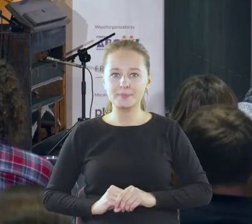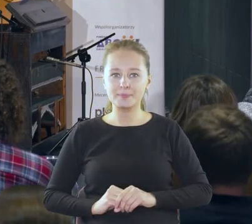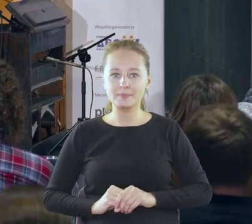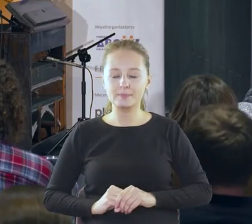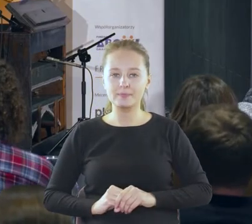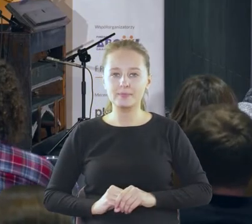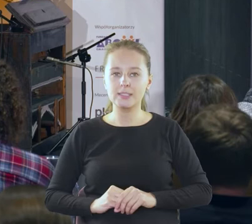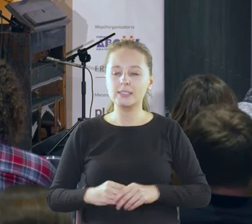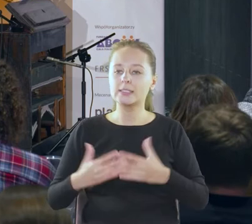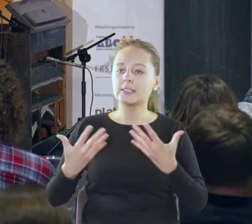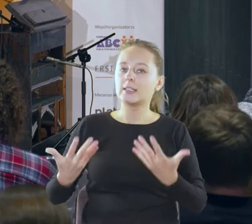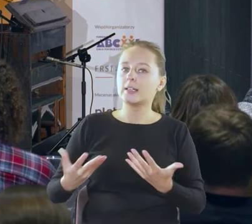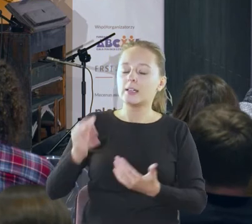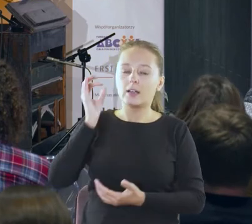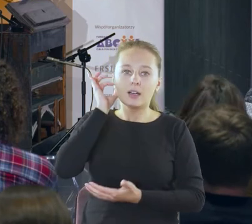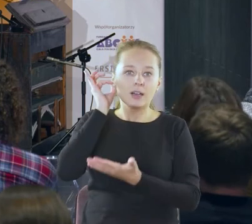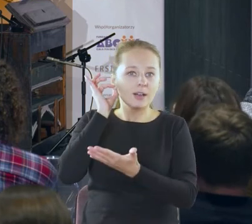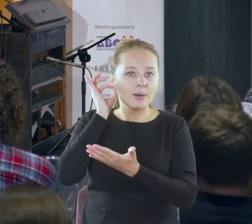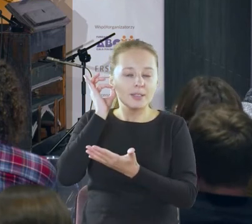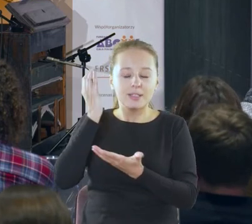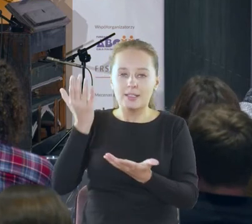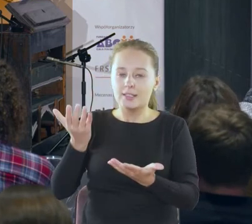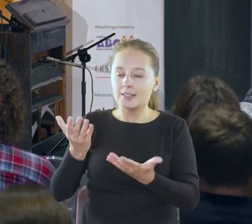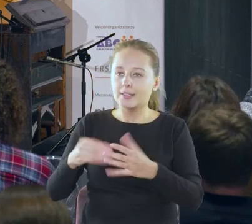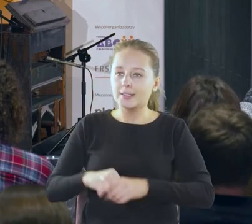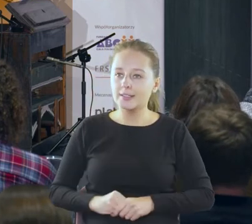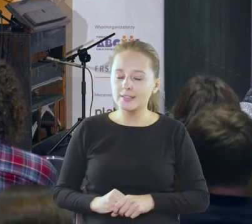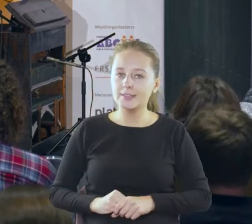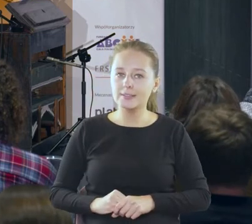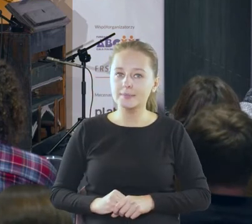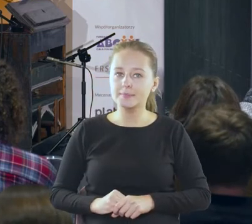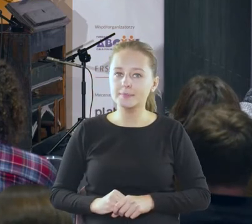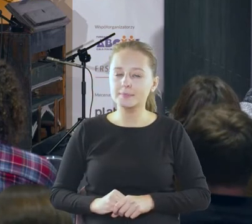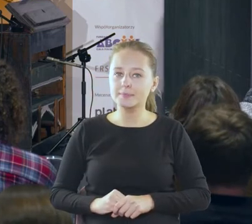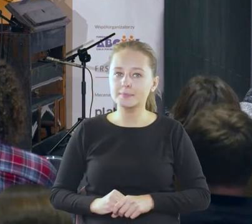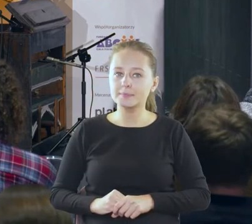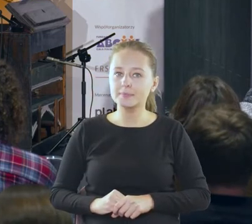Niewiasto rzeczy stary,